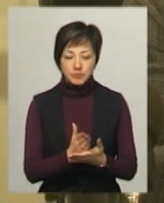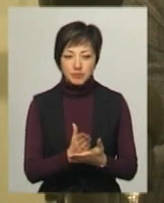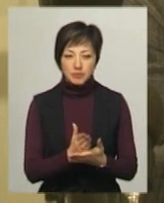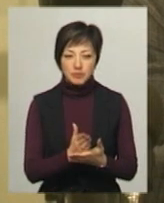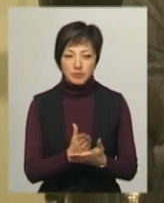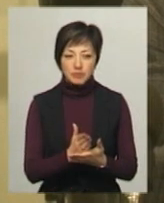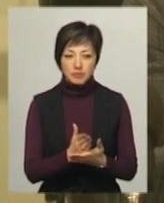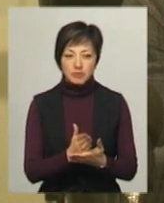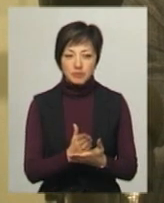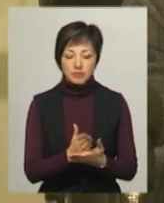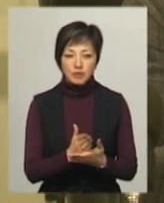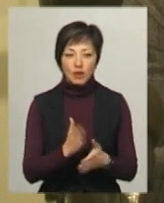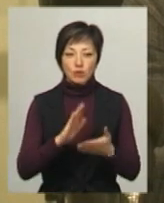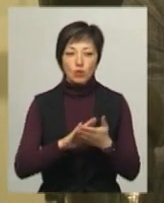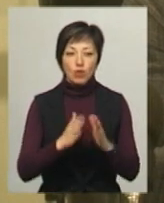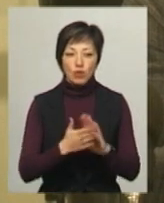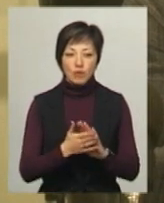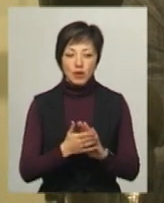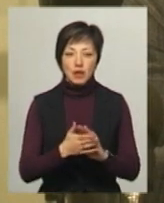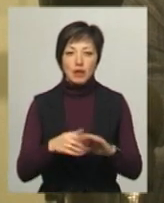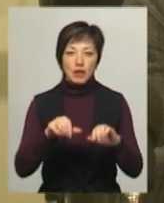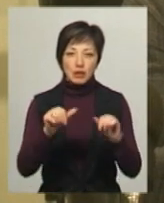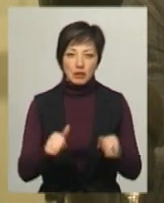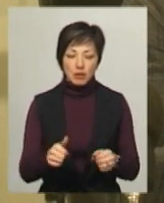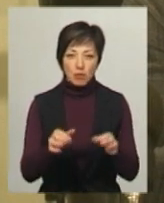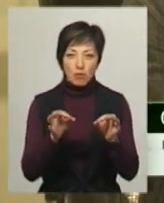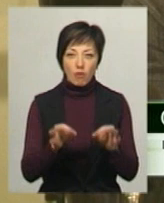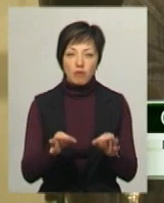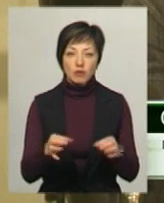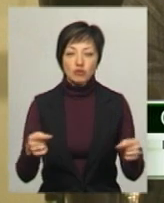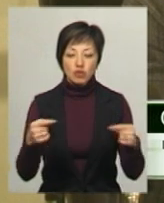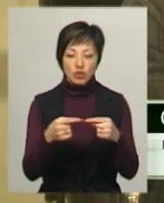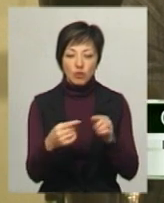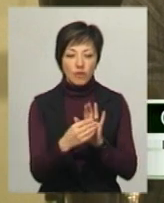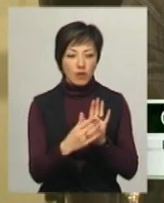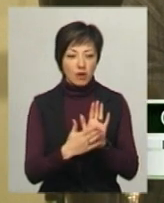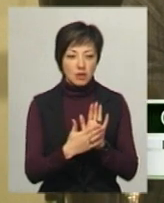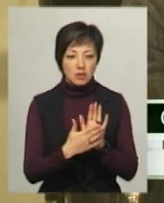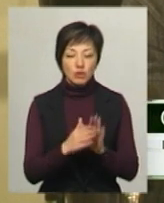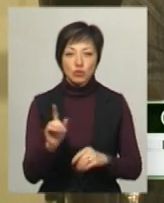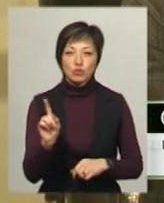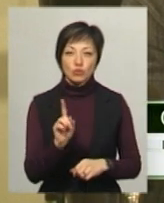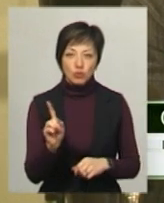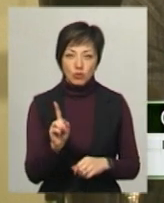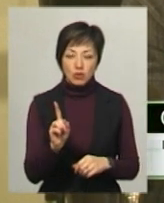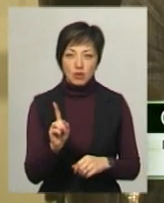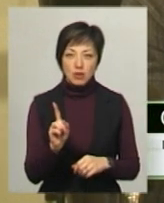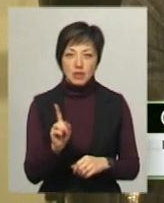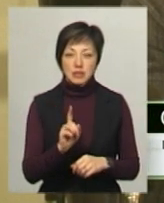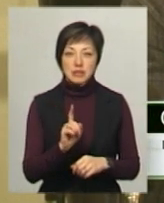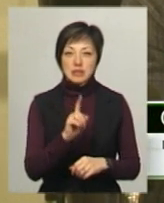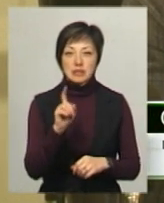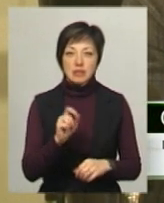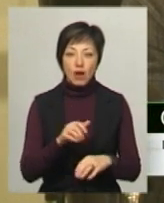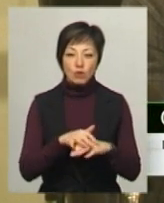Є договір типовий, де чітко вказано, що за